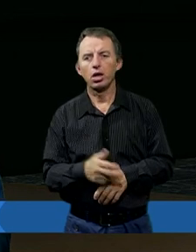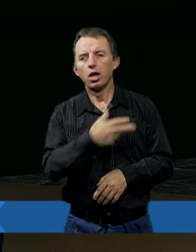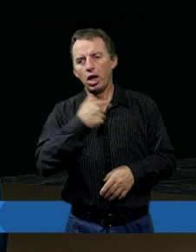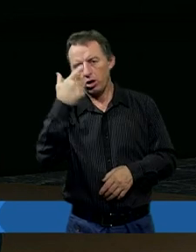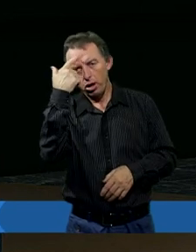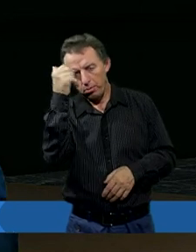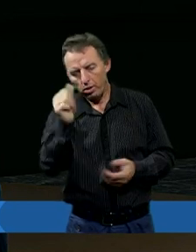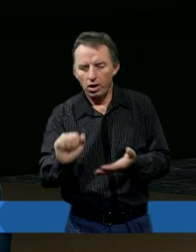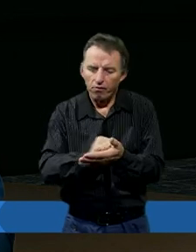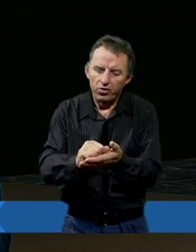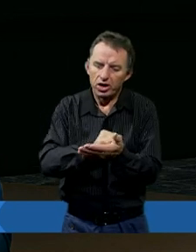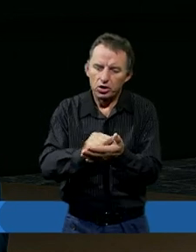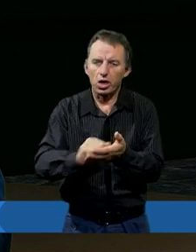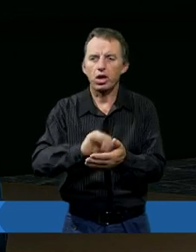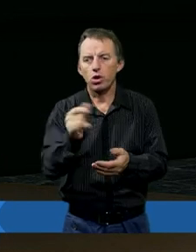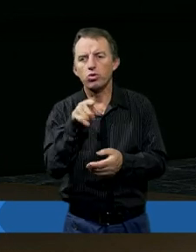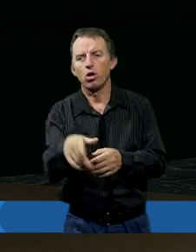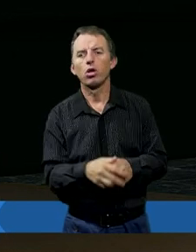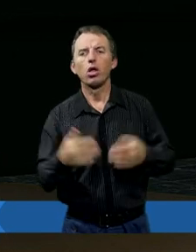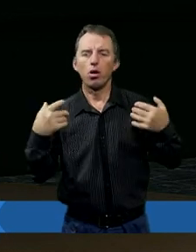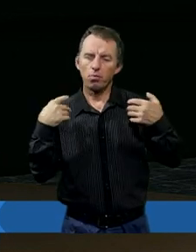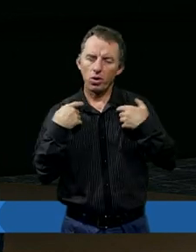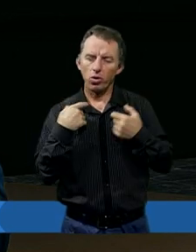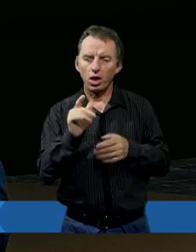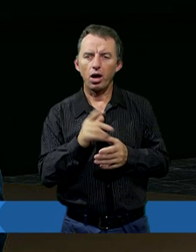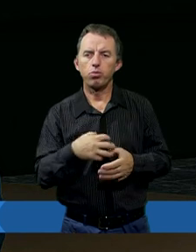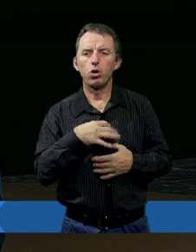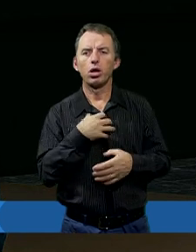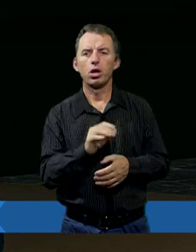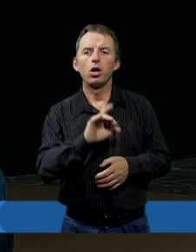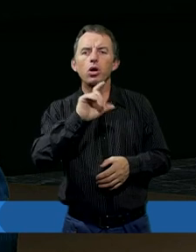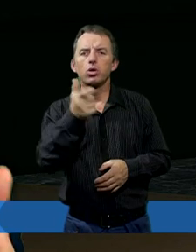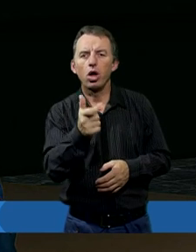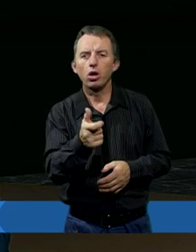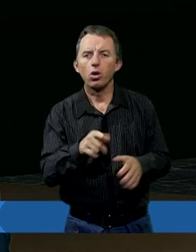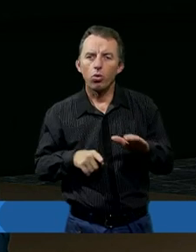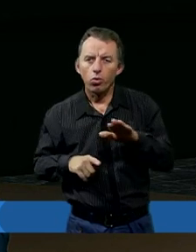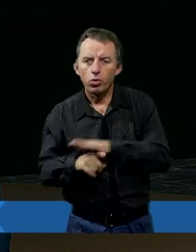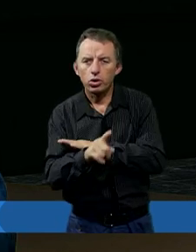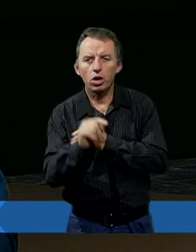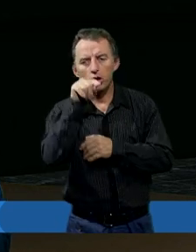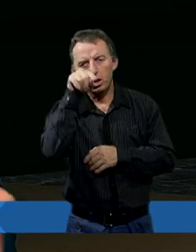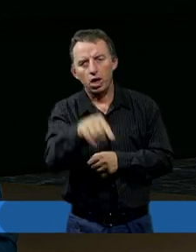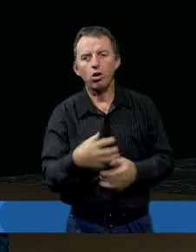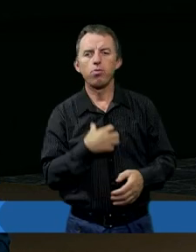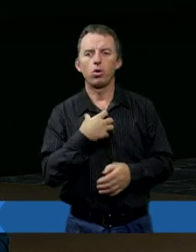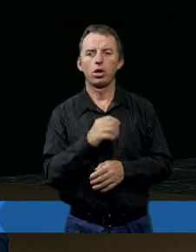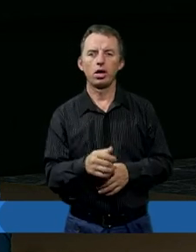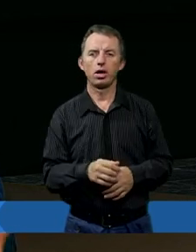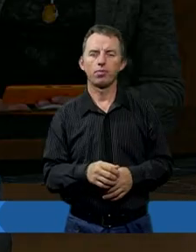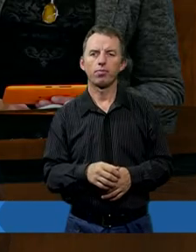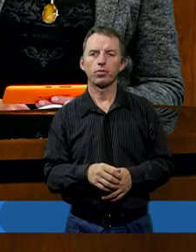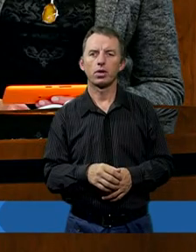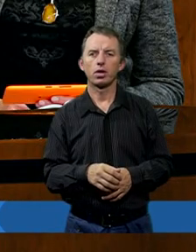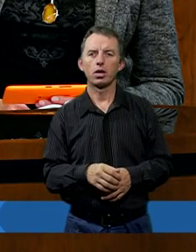naszą pamięć, wyciera ją, i skupiamy się tylko na bólu. Chcąc uciec od tego bólu, pragniemy śmierci.